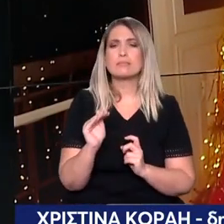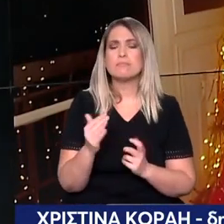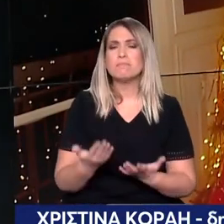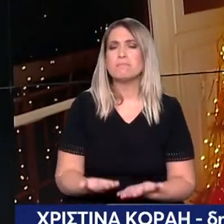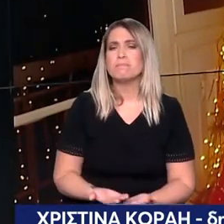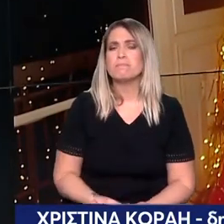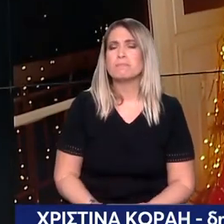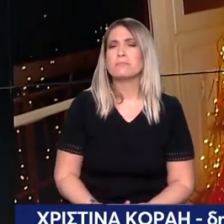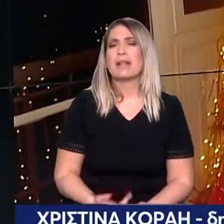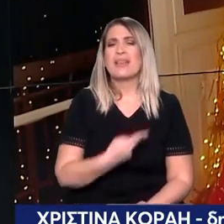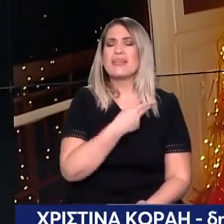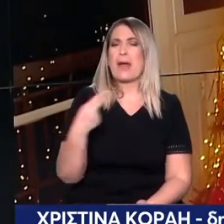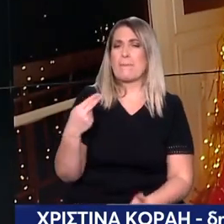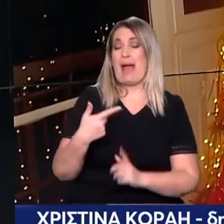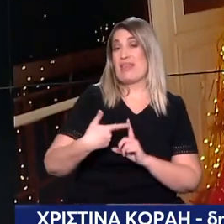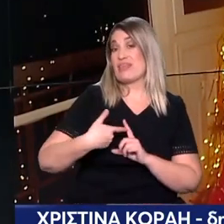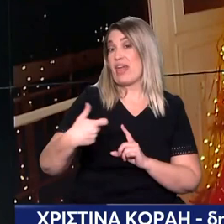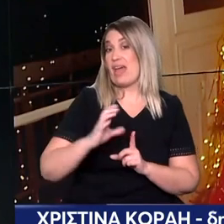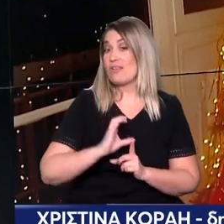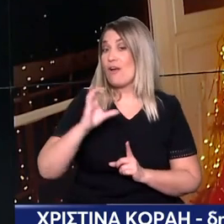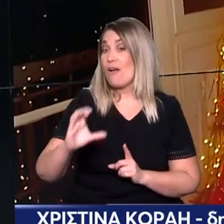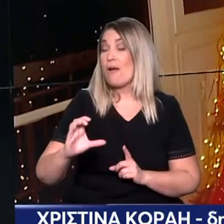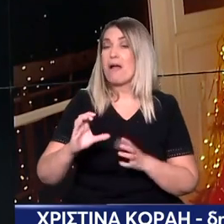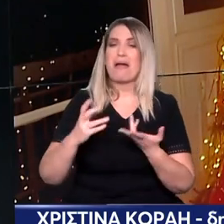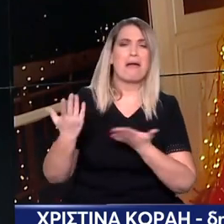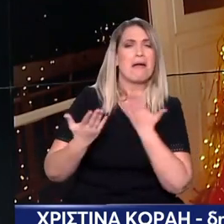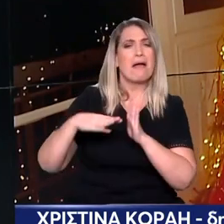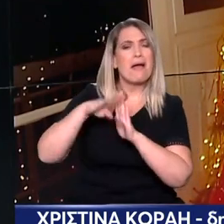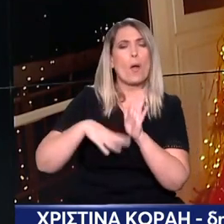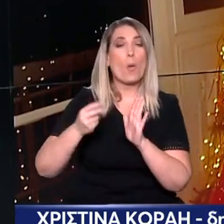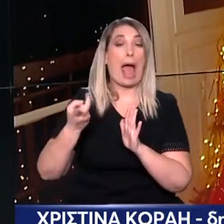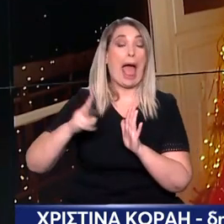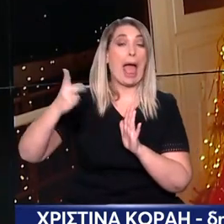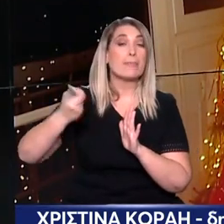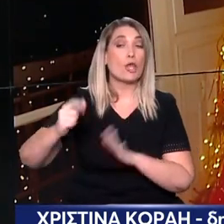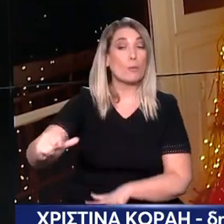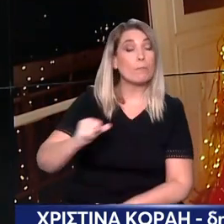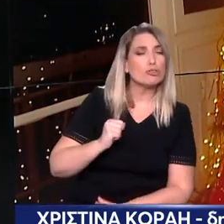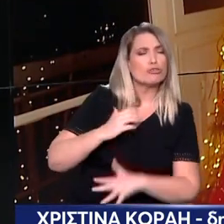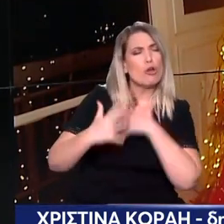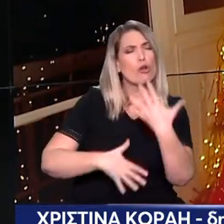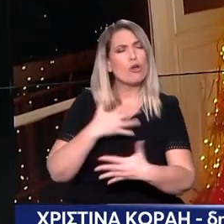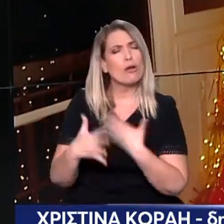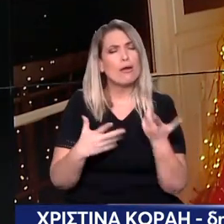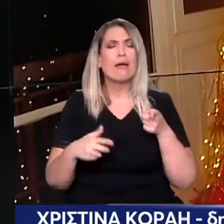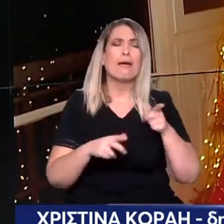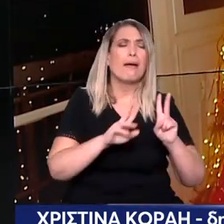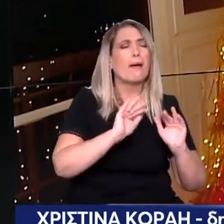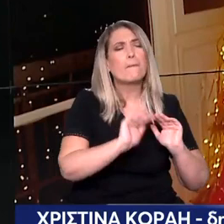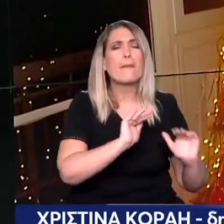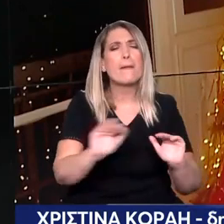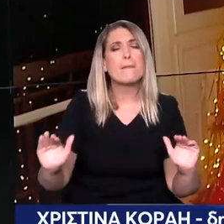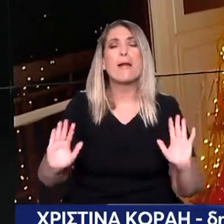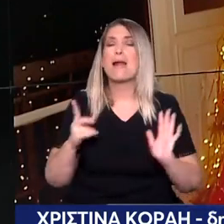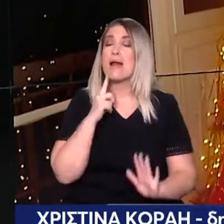δάνεια κατατίδηται και στην εφορία και τα λοιπά θα μάθουμε αν υπάρχει επιτόκιο τους όρους δανεισμού. Οι πηγές μου λοιπόν μου έλεγαν ότι το